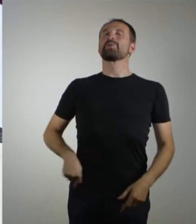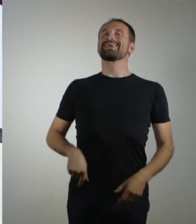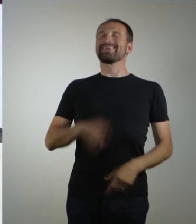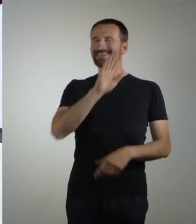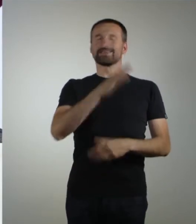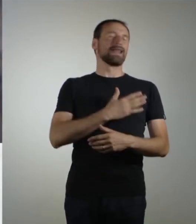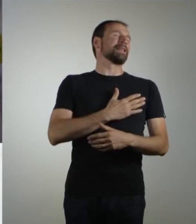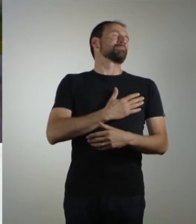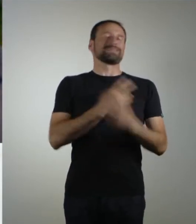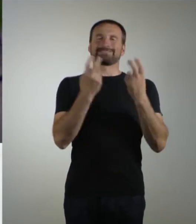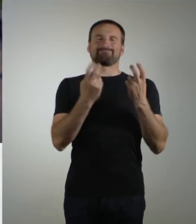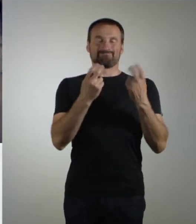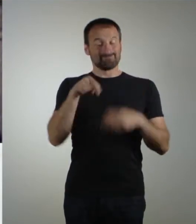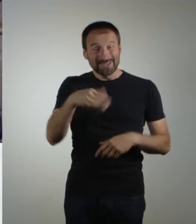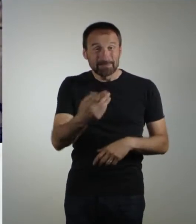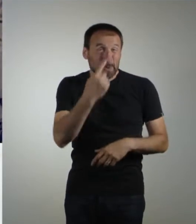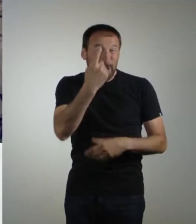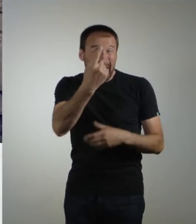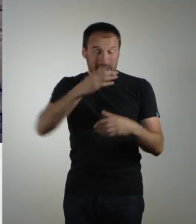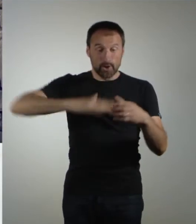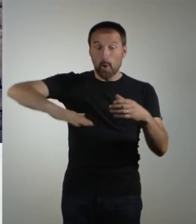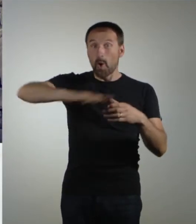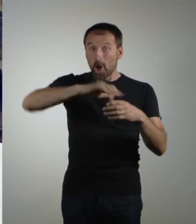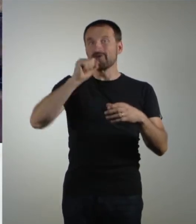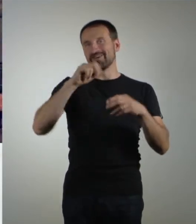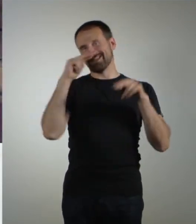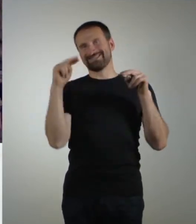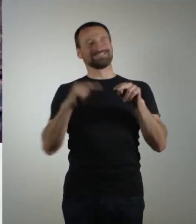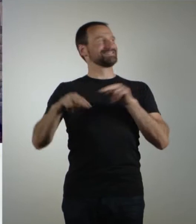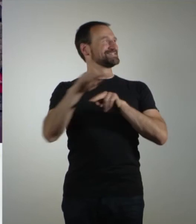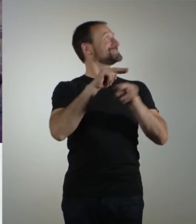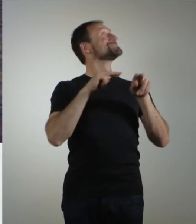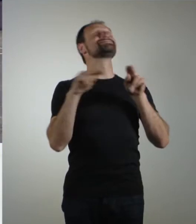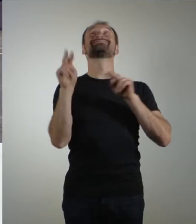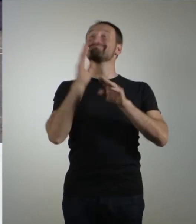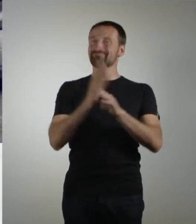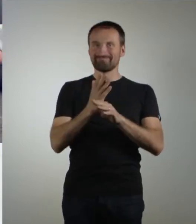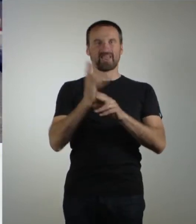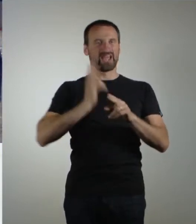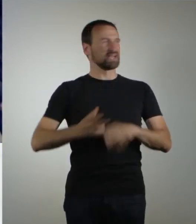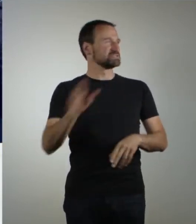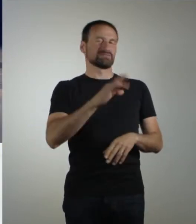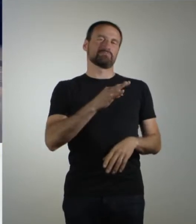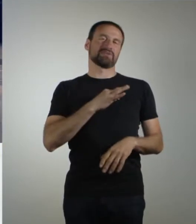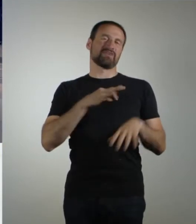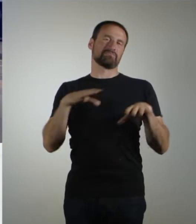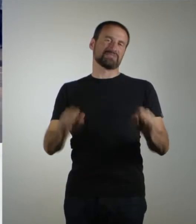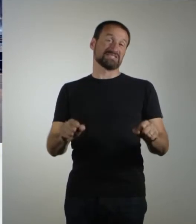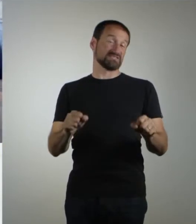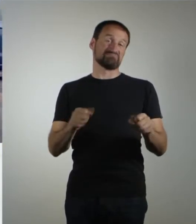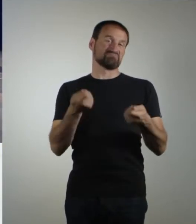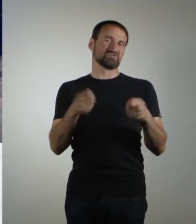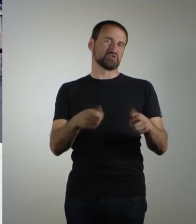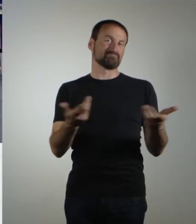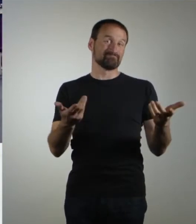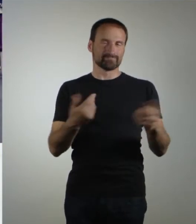Es gibt hier genau einen Innenhof zu besichtigen, alles andere ist in Privatbesitz und damit gesperrt. Gut gelaunt spazieren wir also drei Kilometer weiter, nach